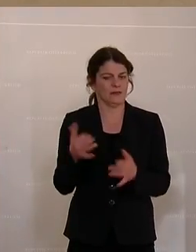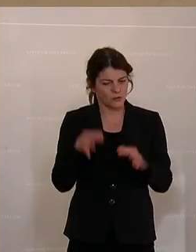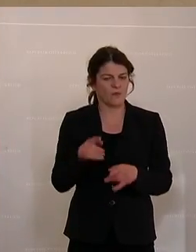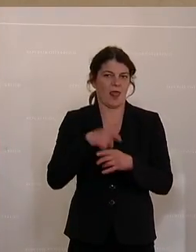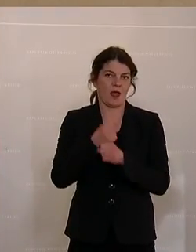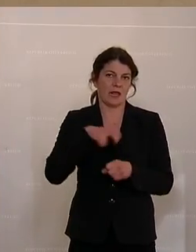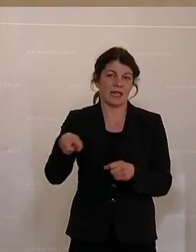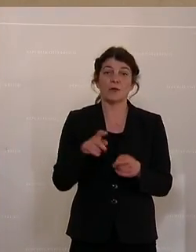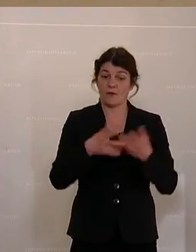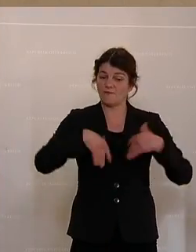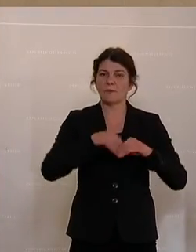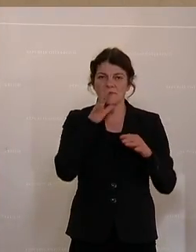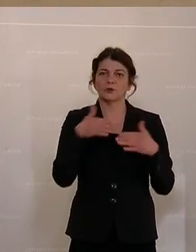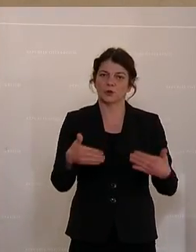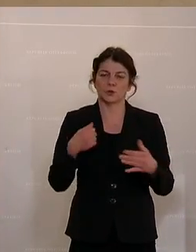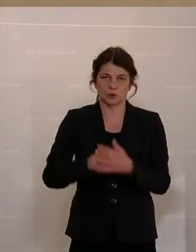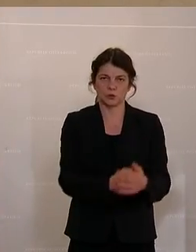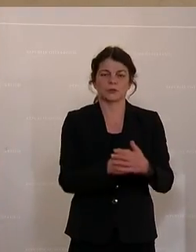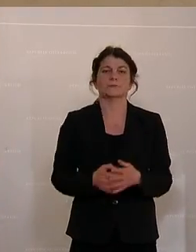Familien hier dementsprechend unterstützt werden. Danke.